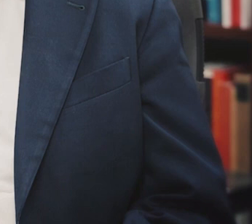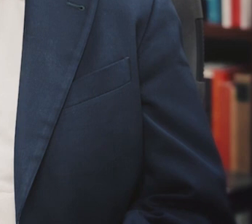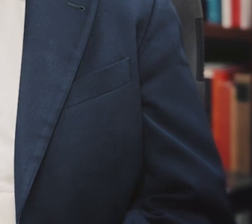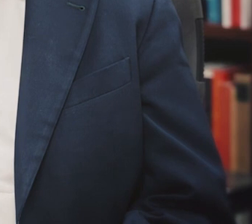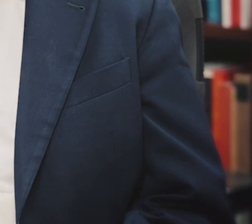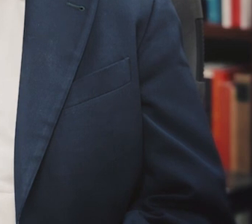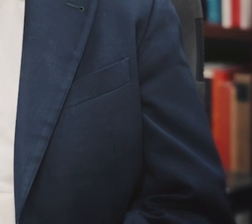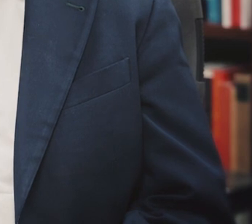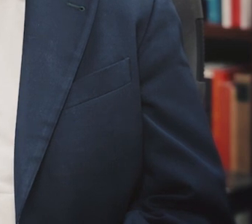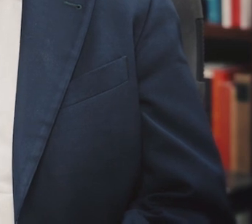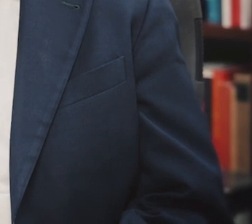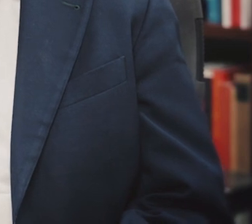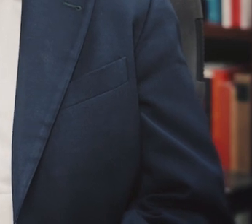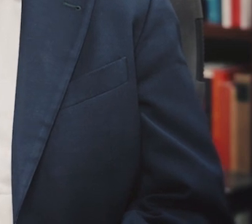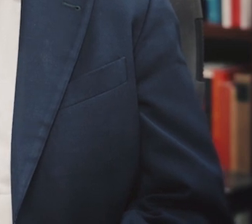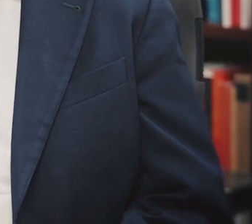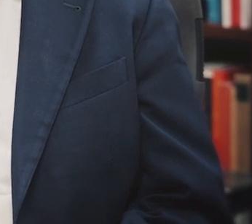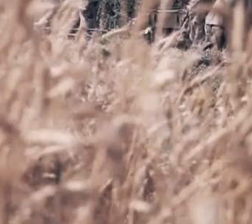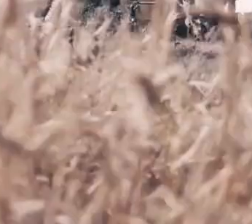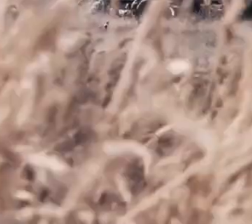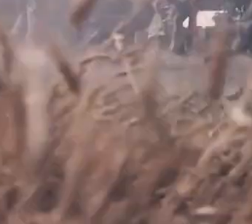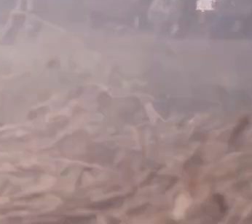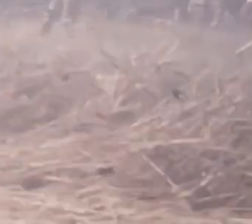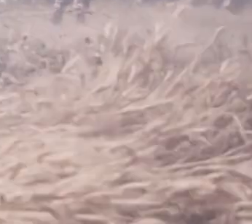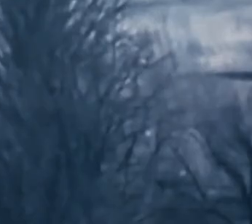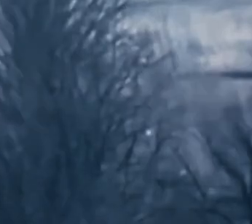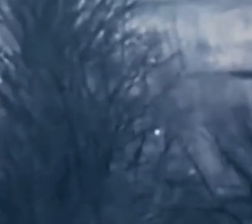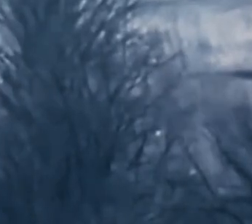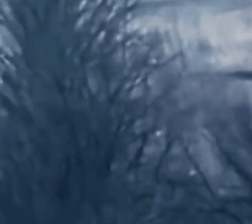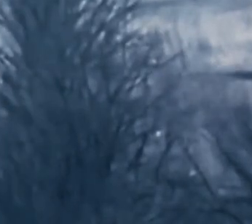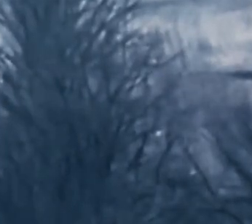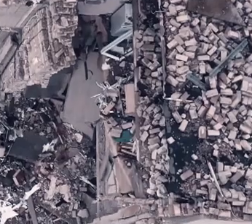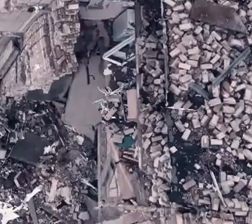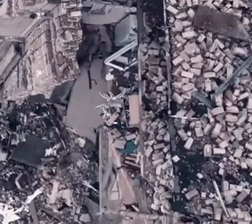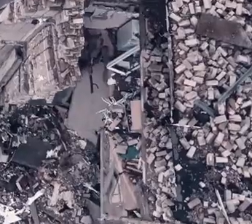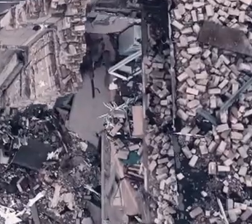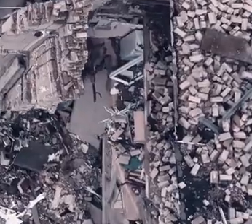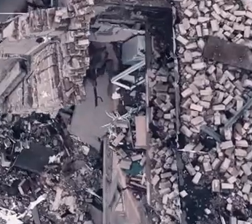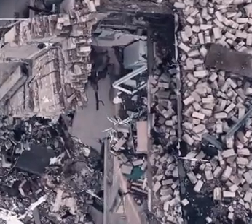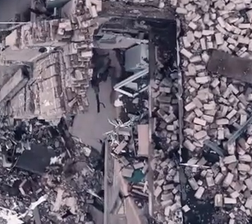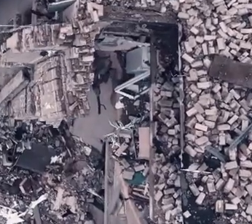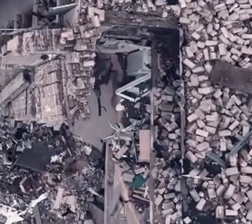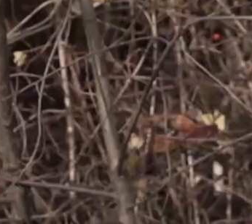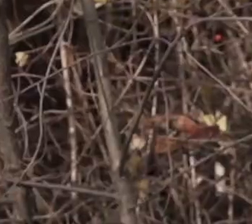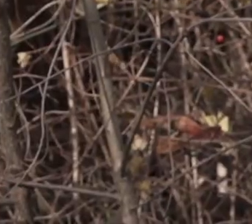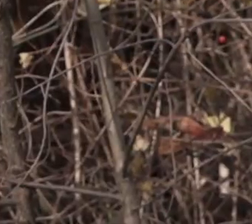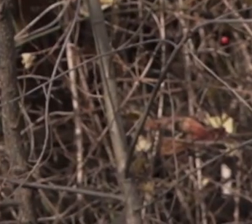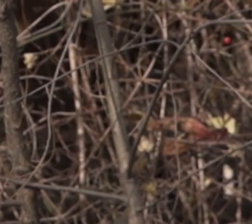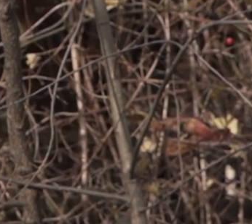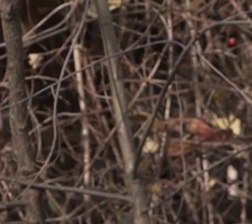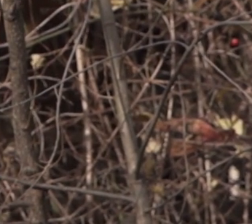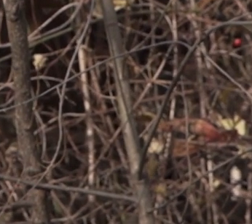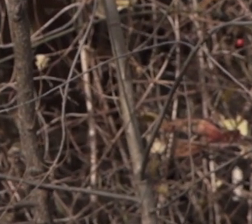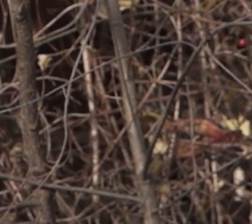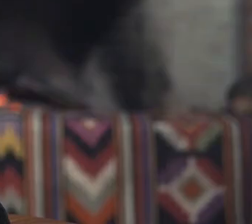У Європі не було масштабнішої війни із 1945 року. Ось вся ця історія із Росією